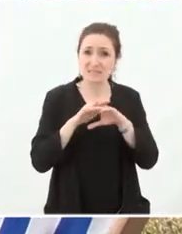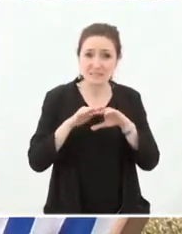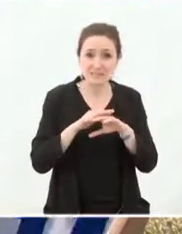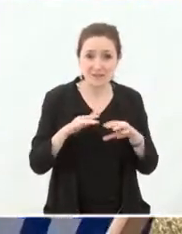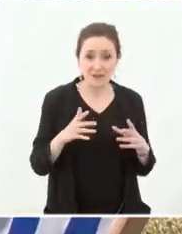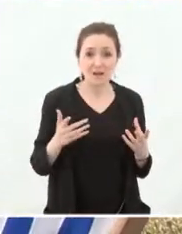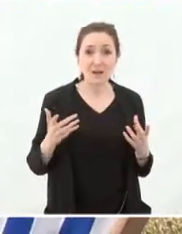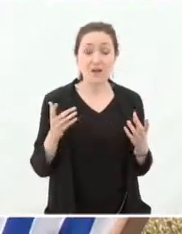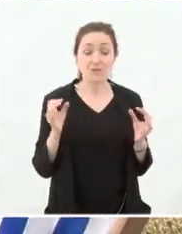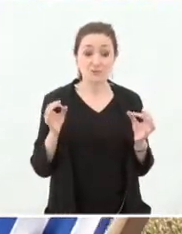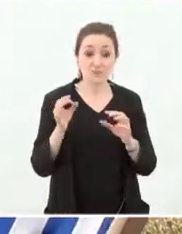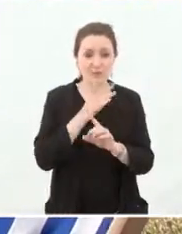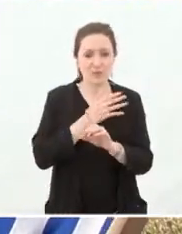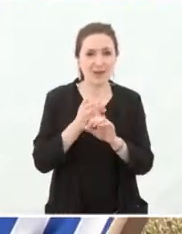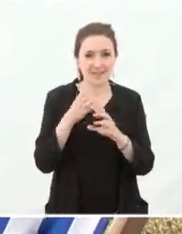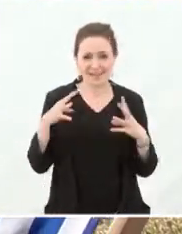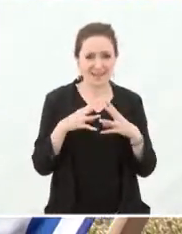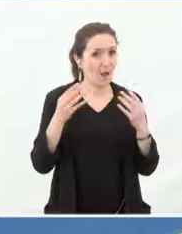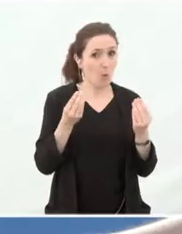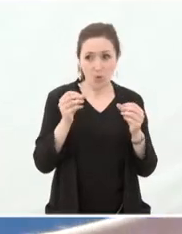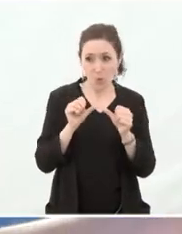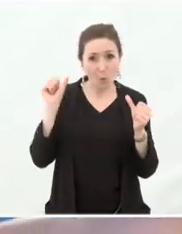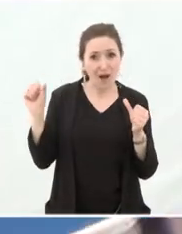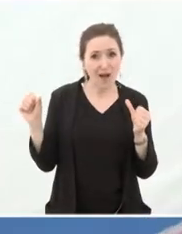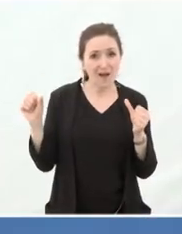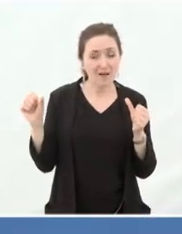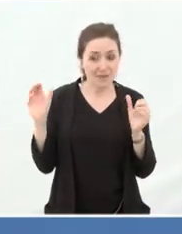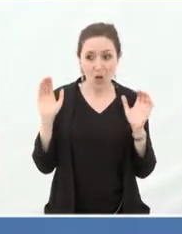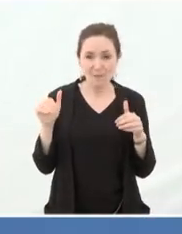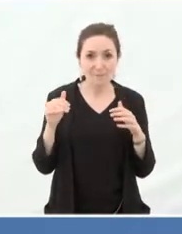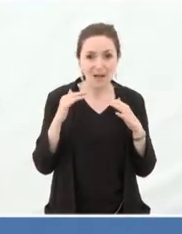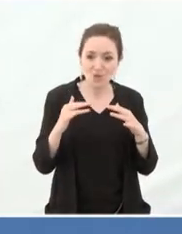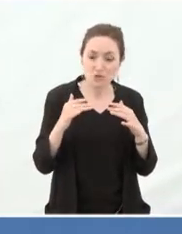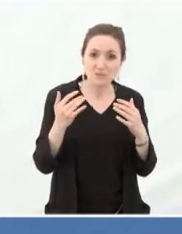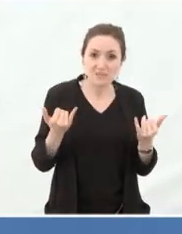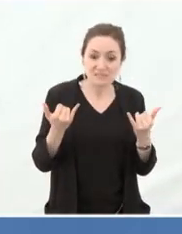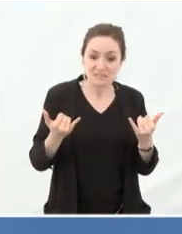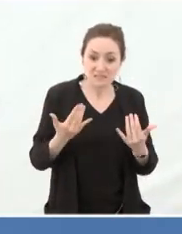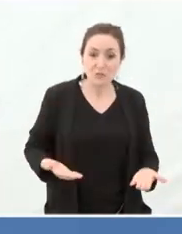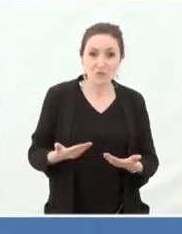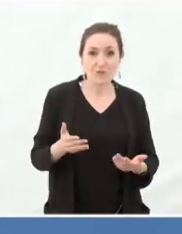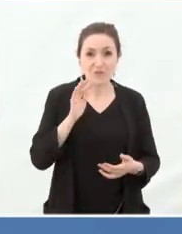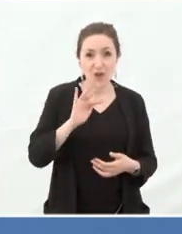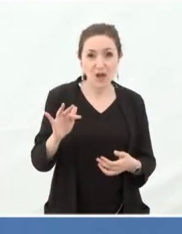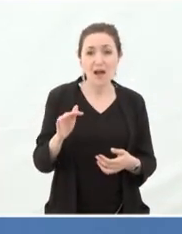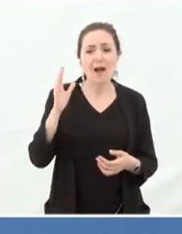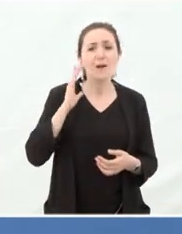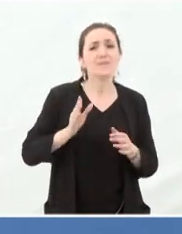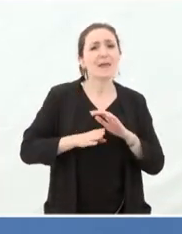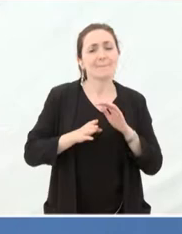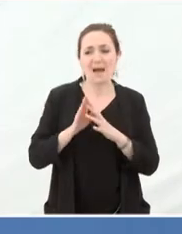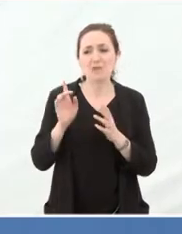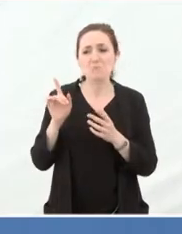Or, c'est un contexte, c'est une guerre qui se passe à des milliers de kilomètres. Ça a été d'abord un contexte, un conflit qui a été très localisé, qui est très vite